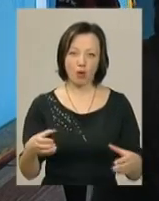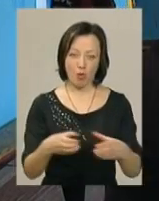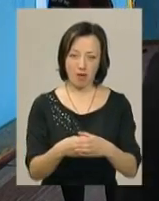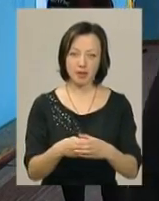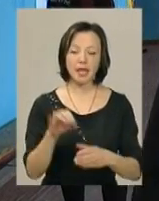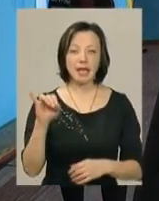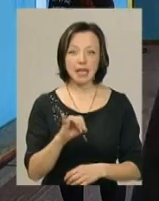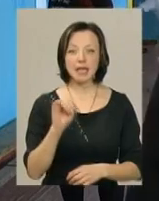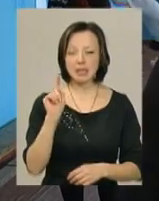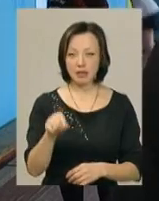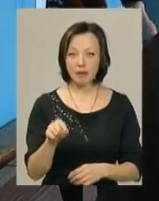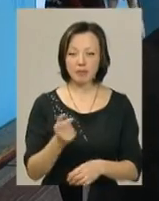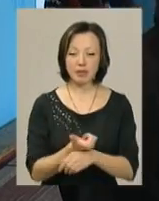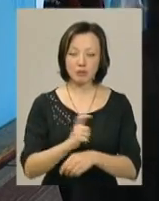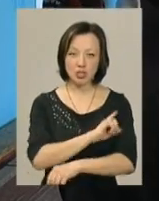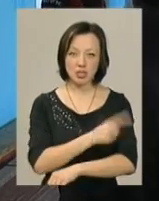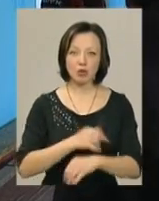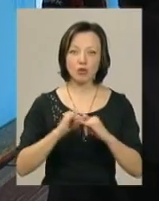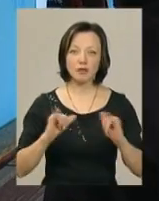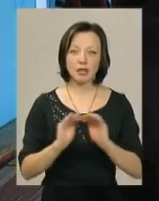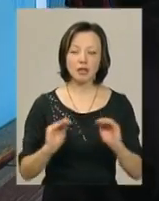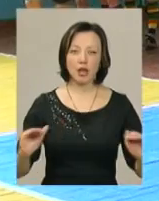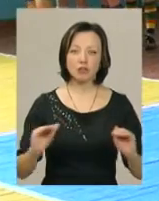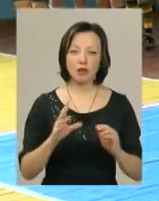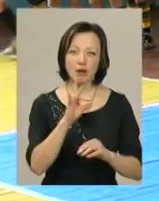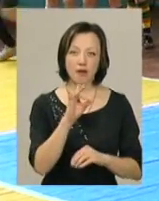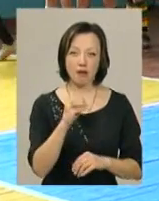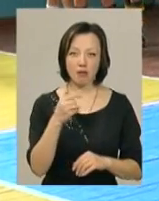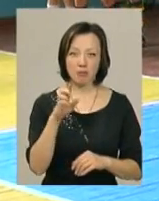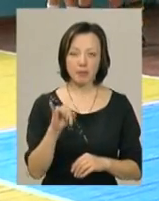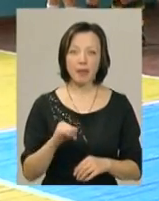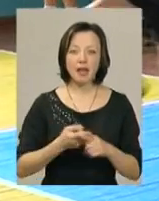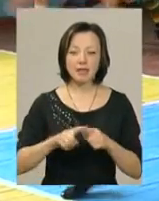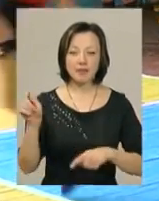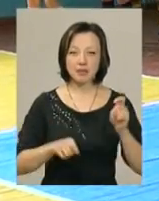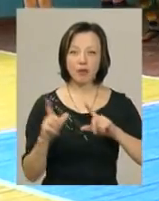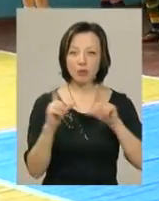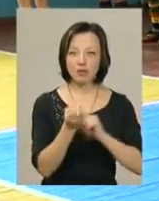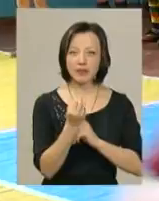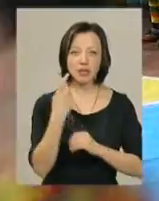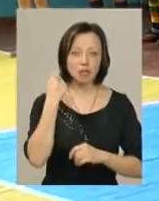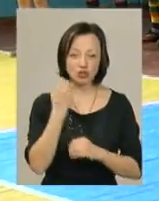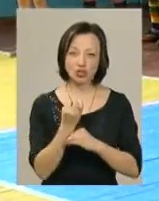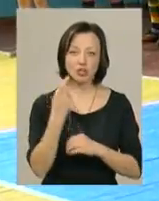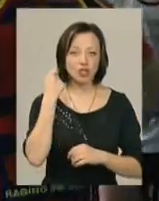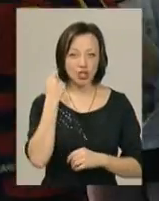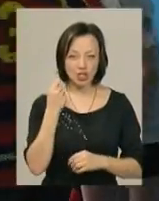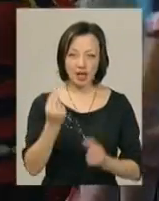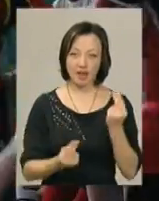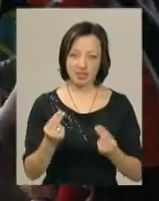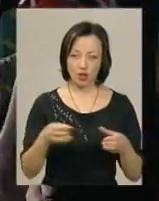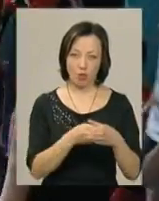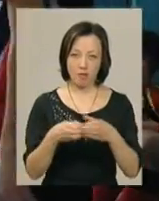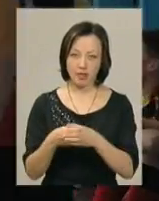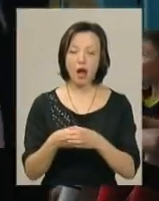і там найбільш сильно розвинуте дитячий ригбі. На ригбійний фестиваль до Франції поїдуть 12-річні і 14-річні гравці